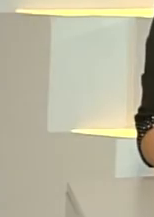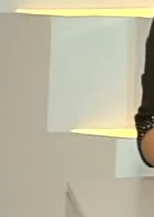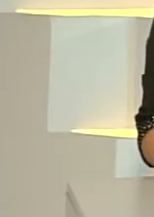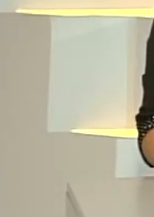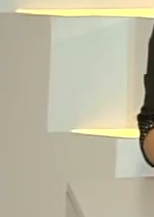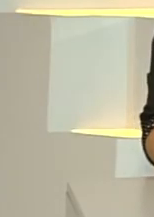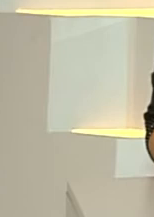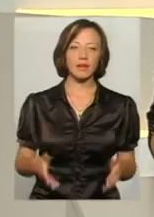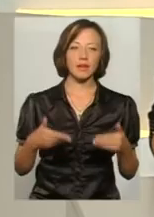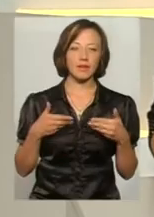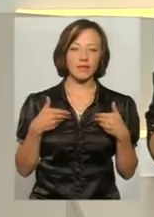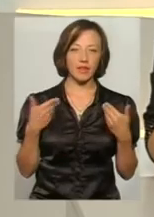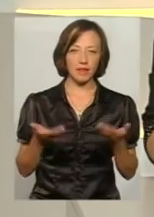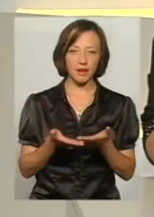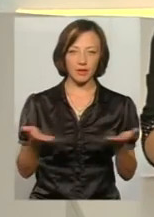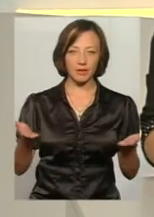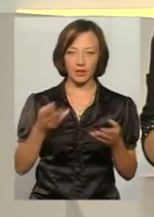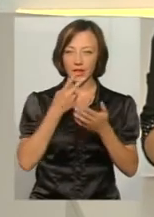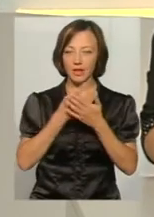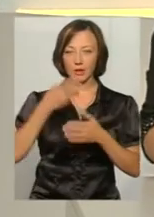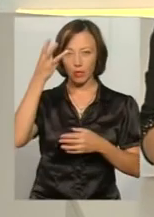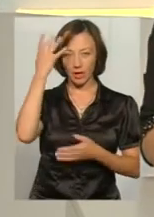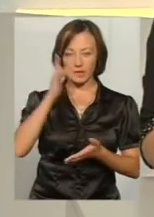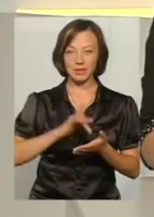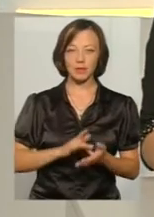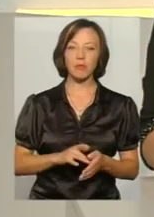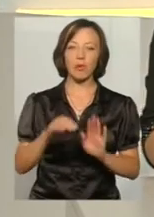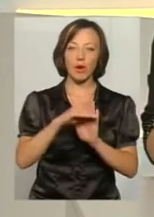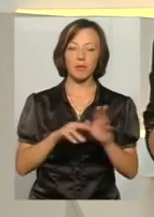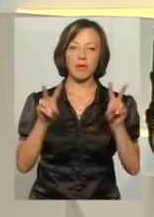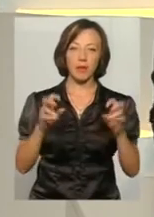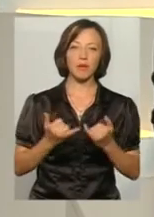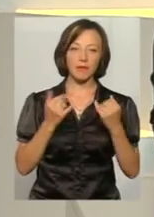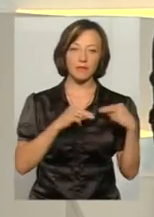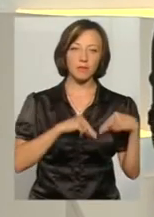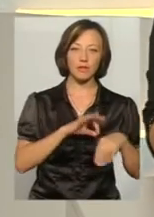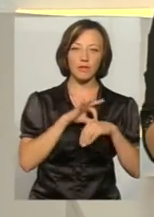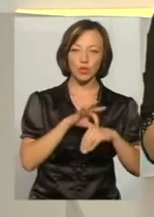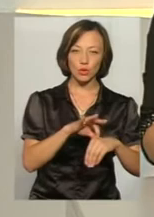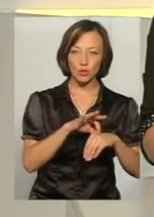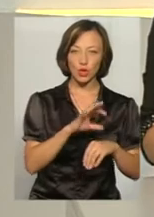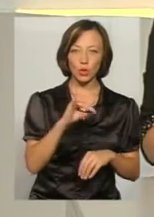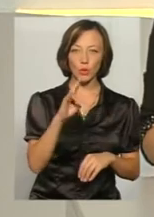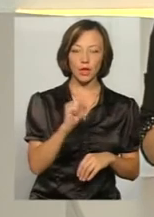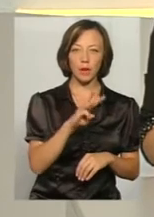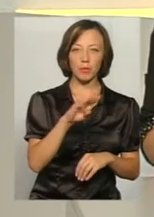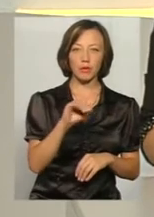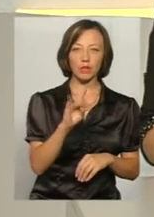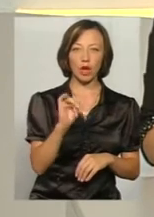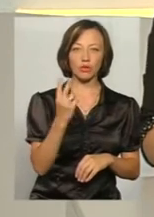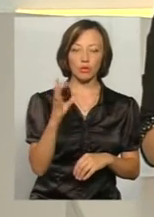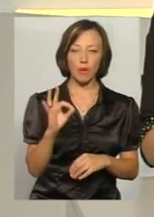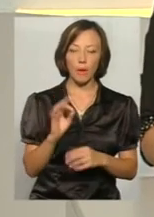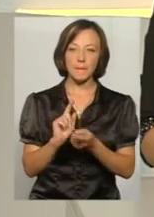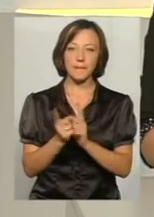Мої вітання усім телеглядачам Поділля Центр. В ефірі тема. Сьогодні для вас у студії працює я, юна мітрашко, сурдопереклад